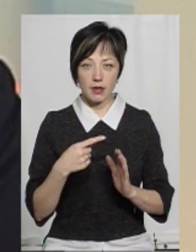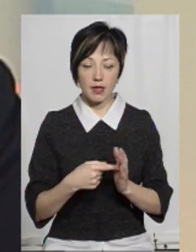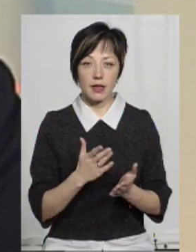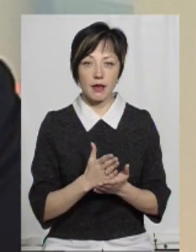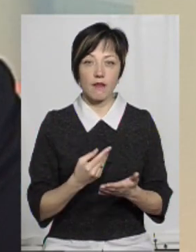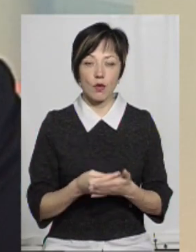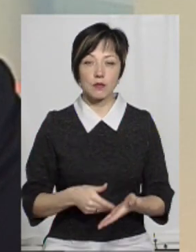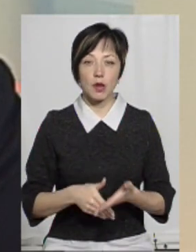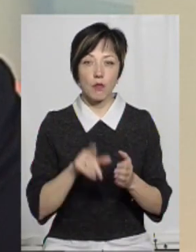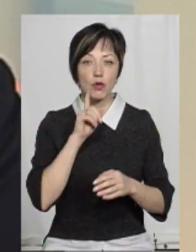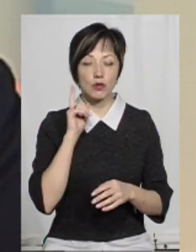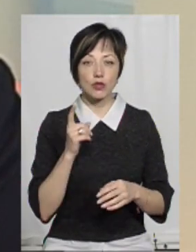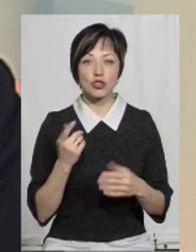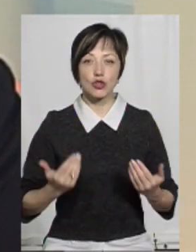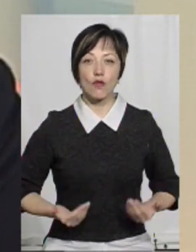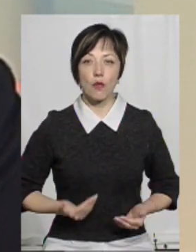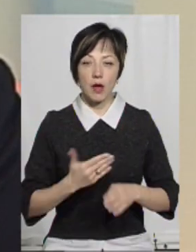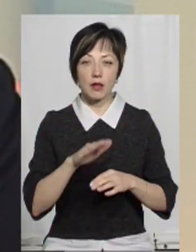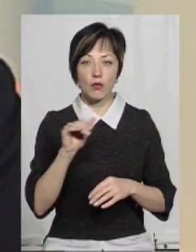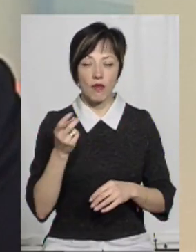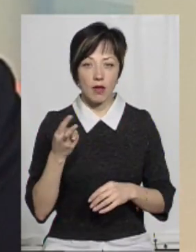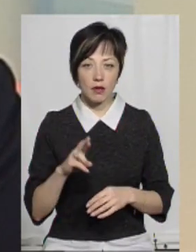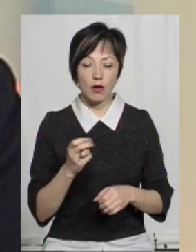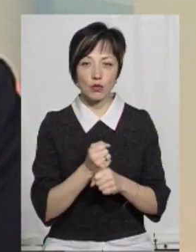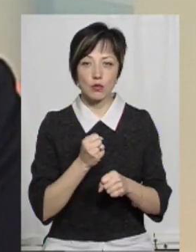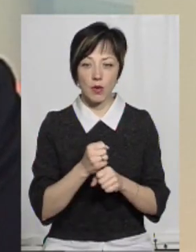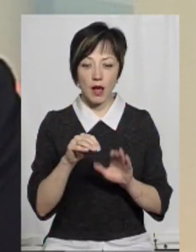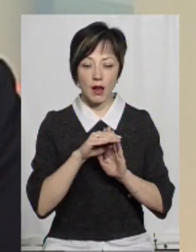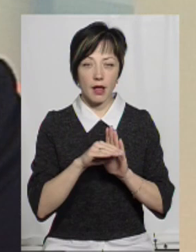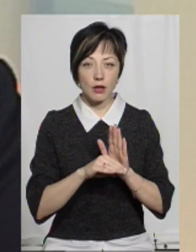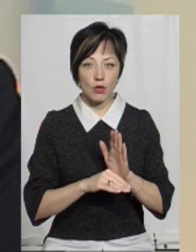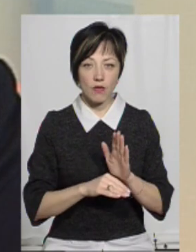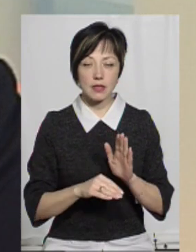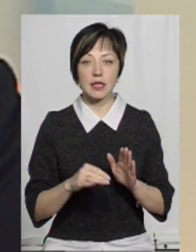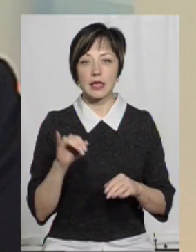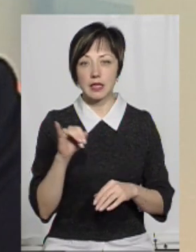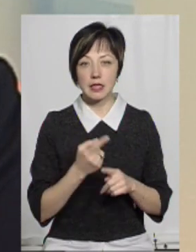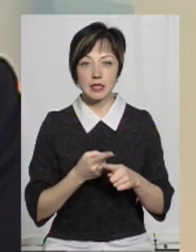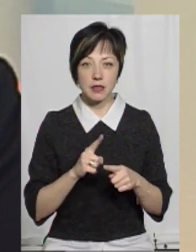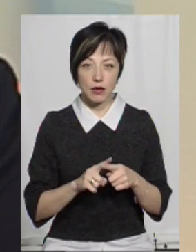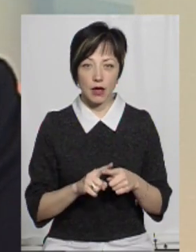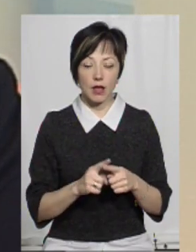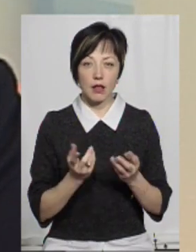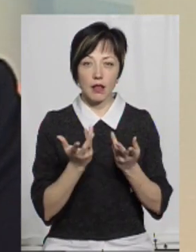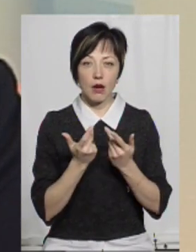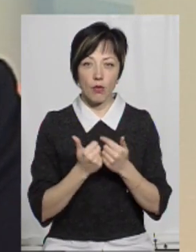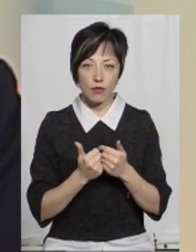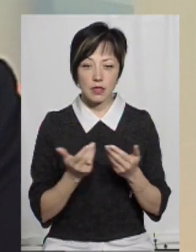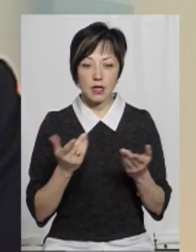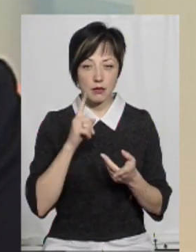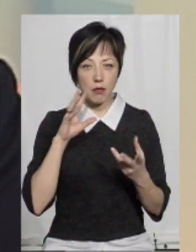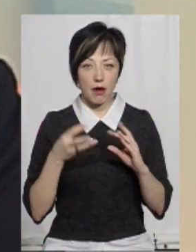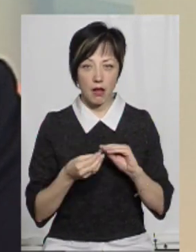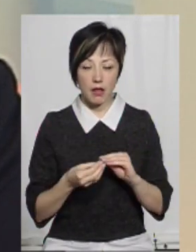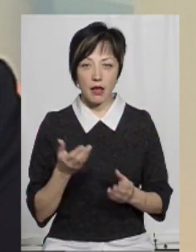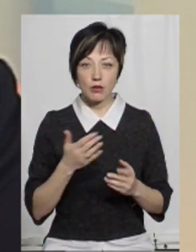фонді сприяння молодіжному житловому кредитуванню розроблена рейтингова система, і за рейтинговою системою нараховуються якісь